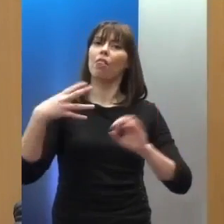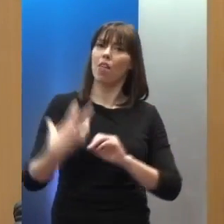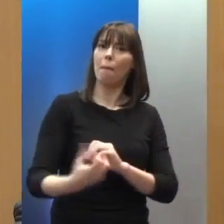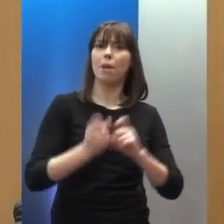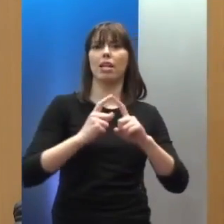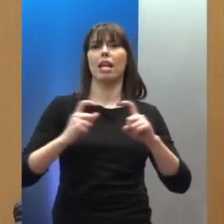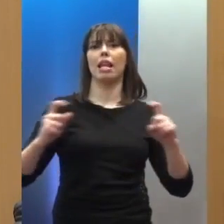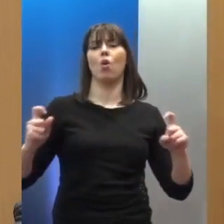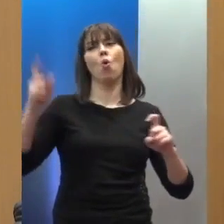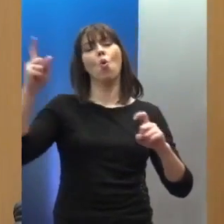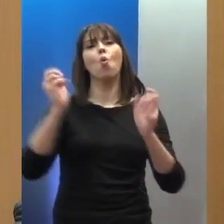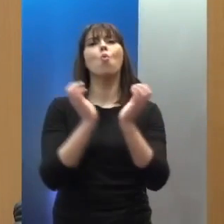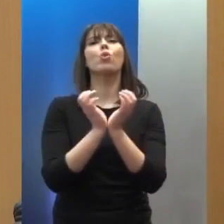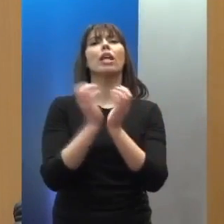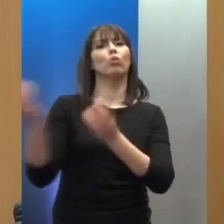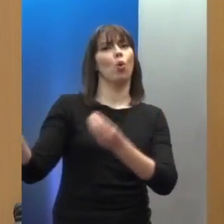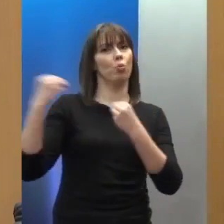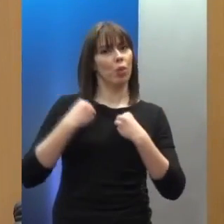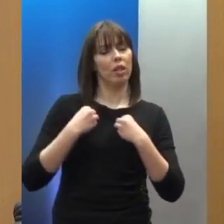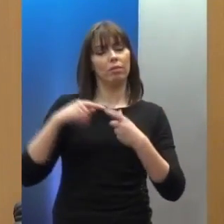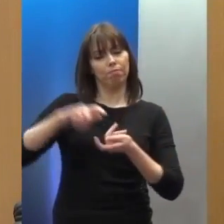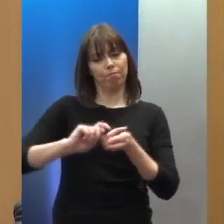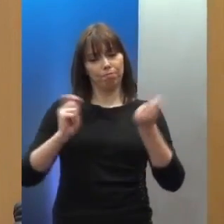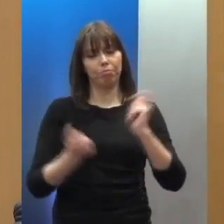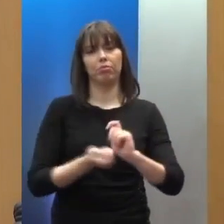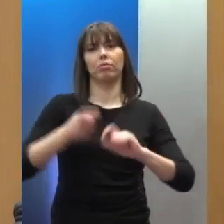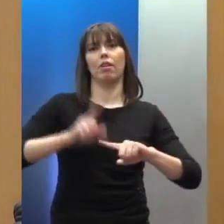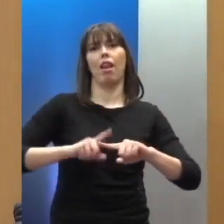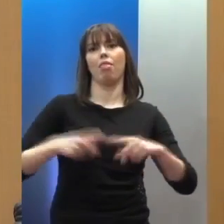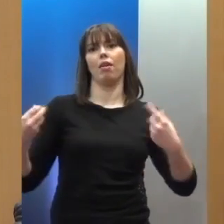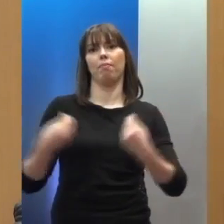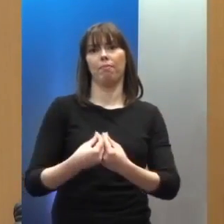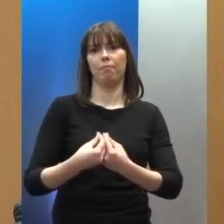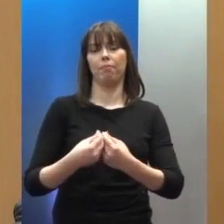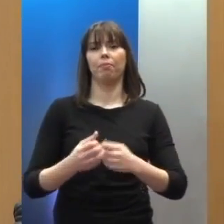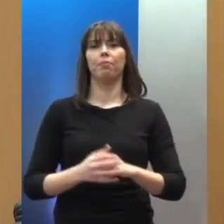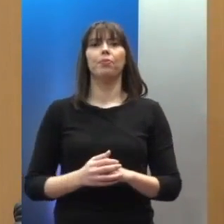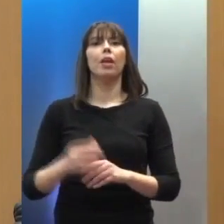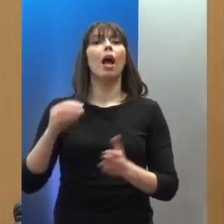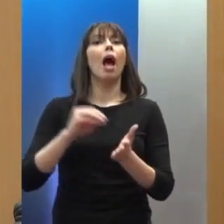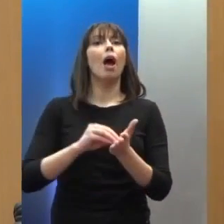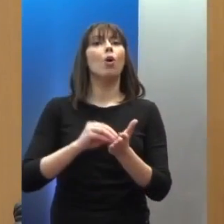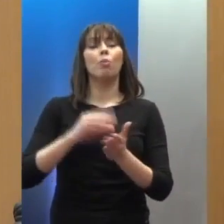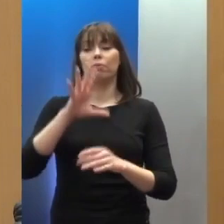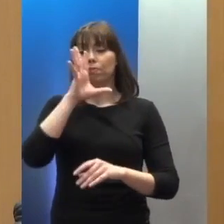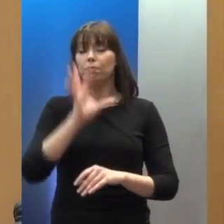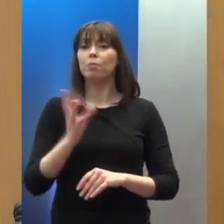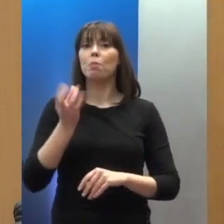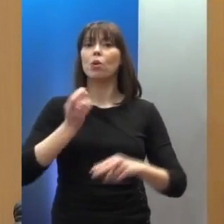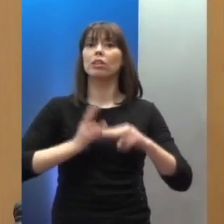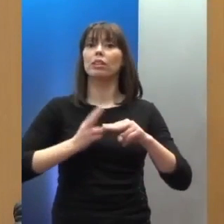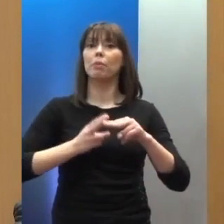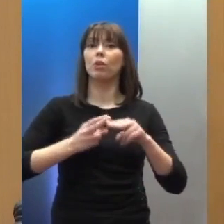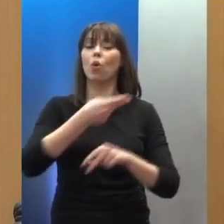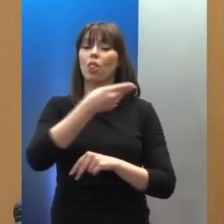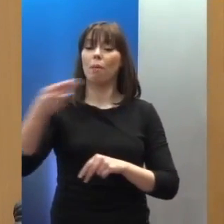από την UNESCO και είναι προσαρμοσμένο στην ελληνική πραγματικότητα. Τέλος, σταθμό των εξελίξεων στο πεδίο των ανθρωπίνων